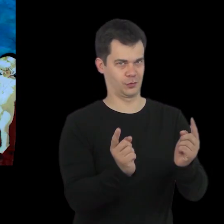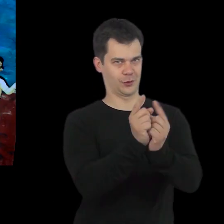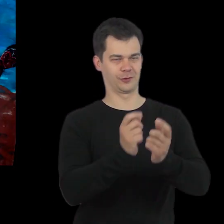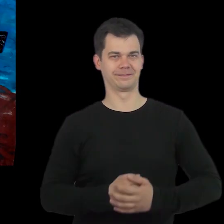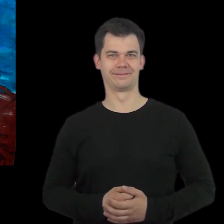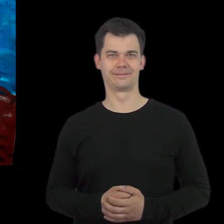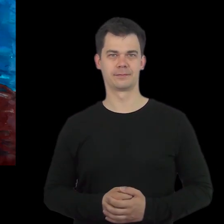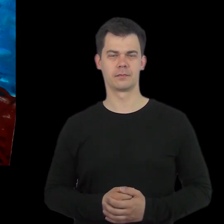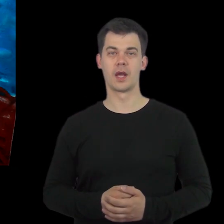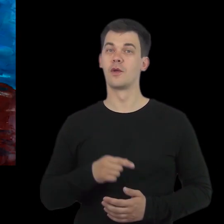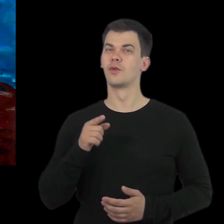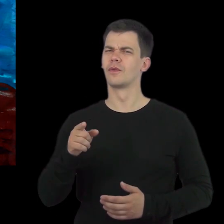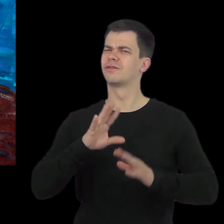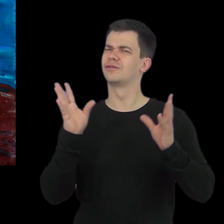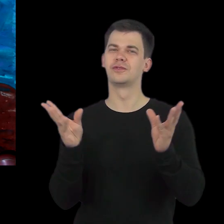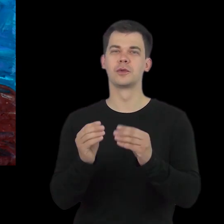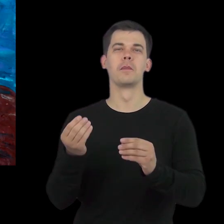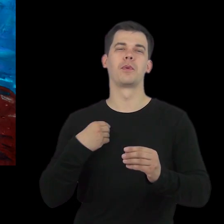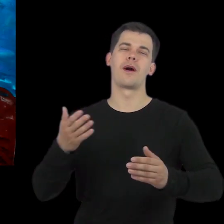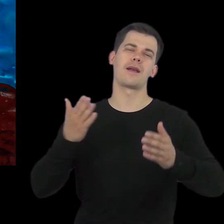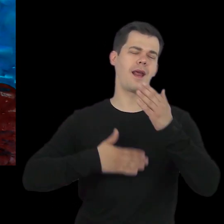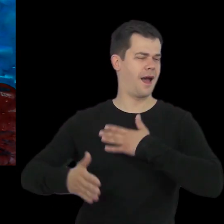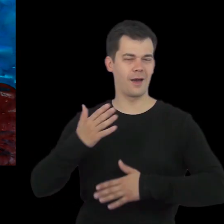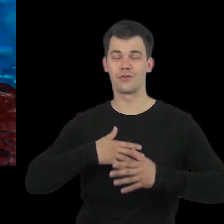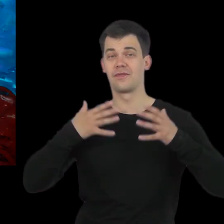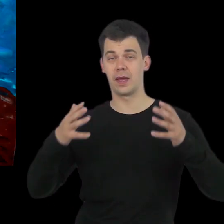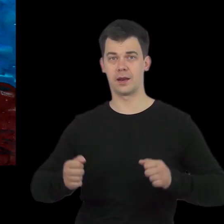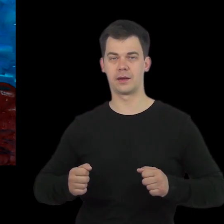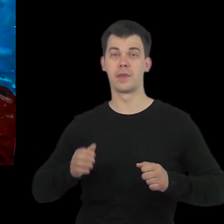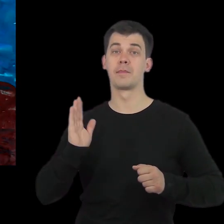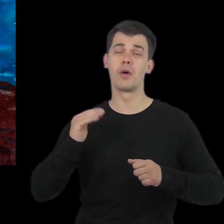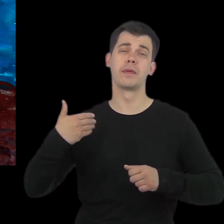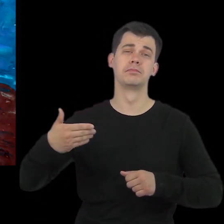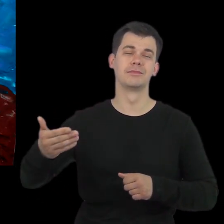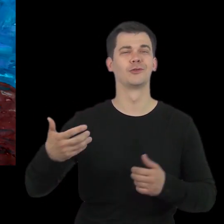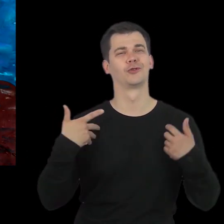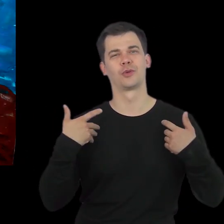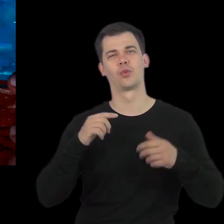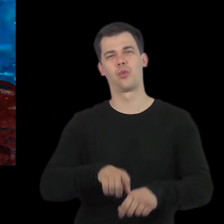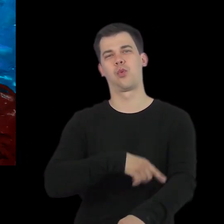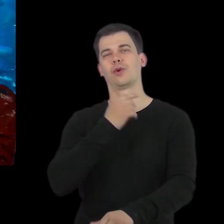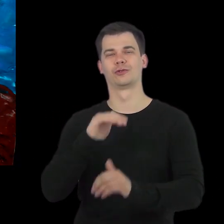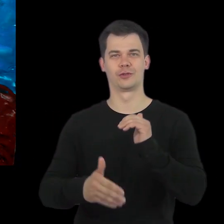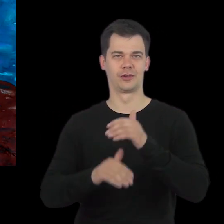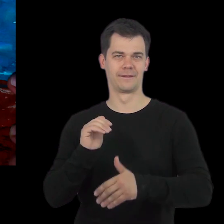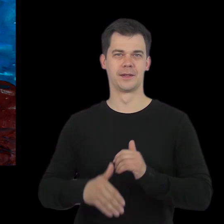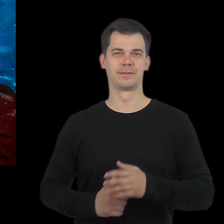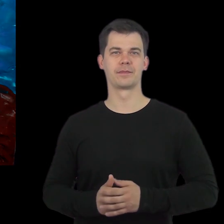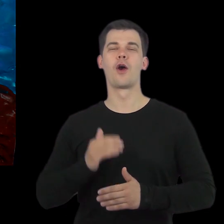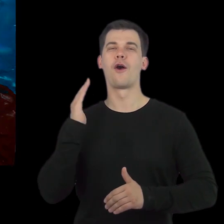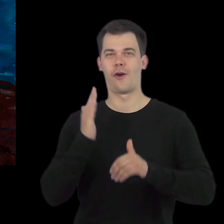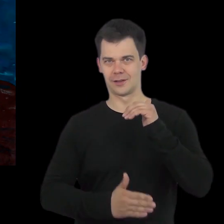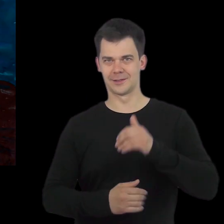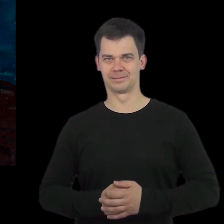W całym królestwie nastała ogromna radość, a wszyscy żyli długo i szczęśliwie. Koniec. KONIEC